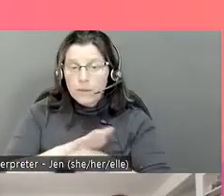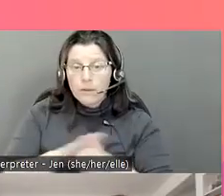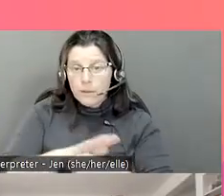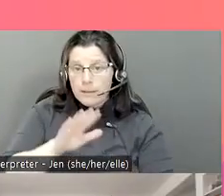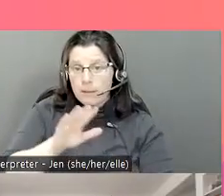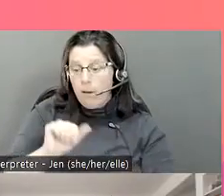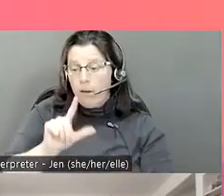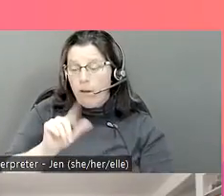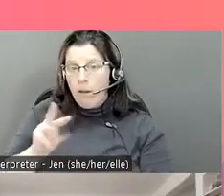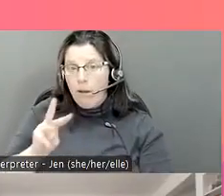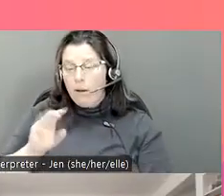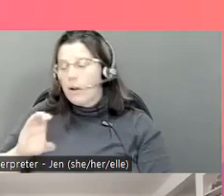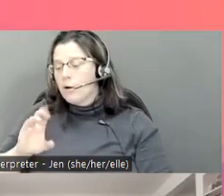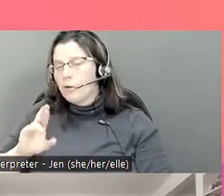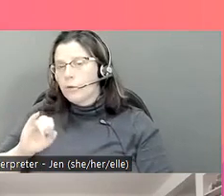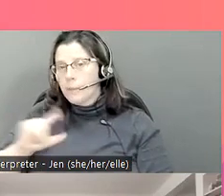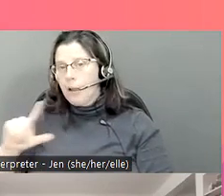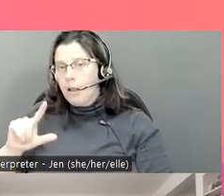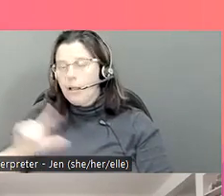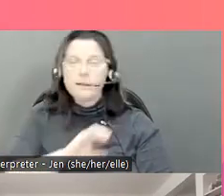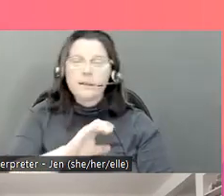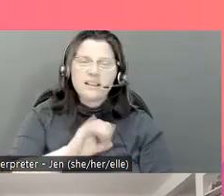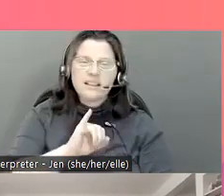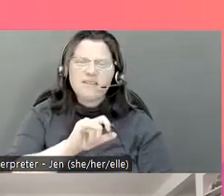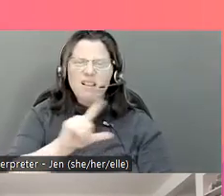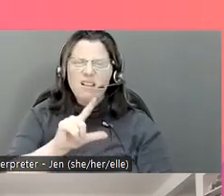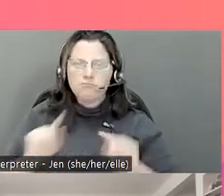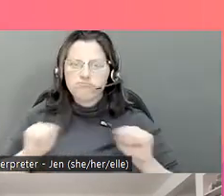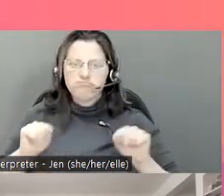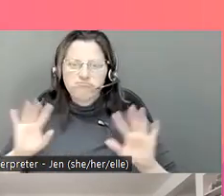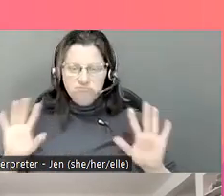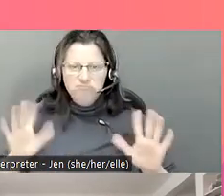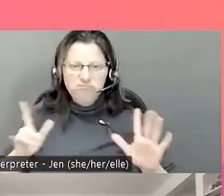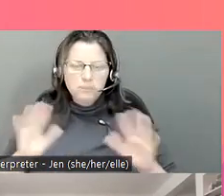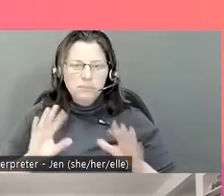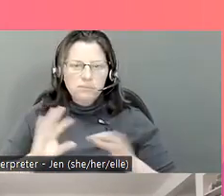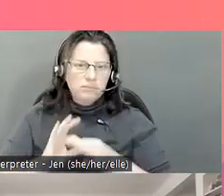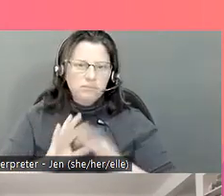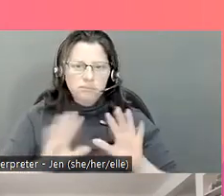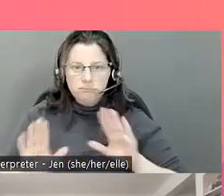Donc, je vais évoquer deux droits, le droit pénal et le droit civil.